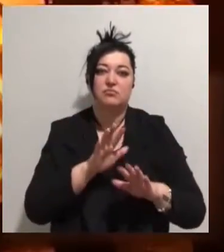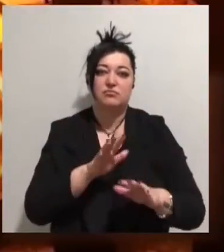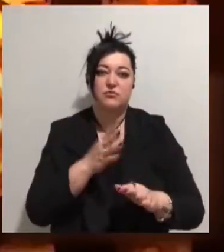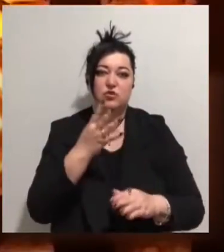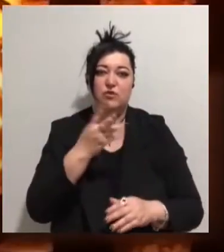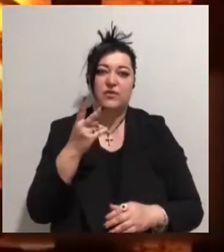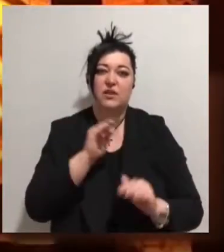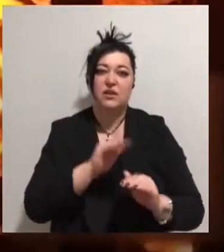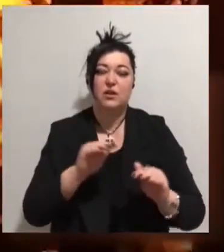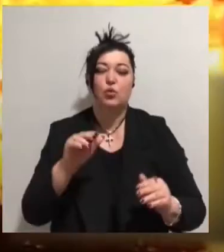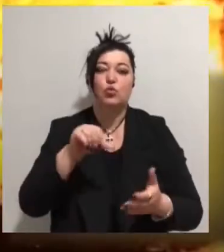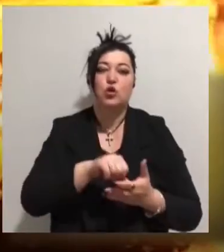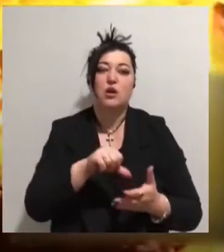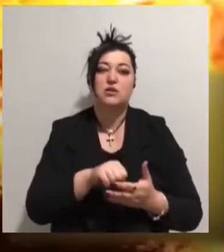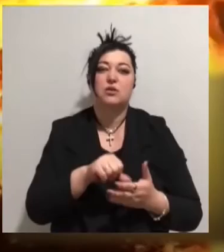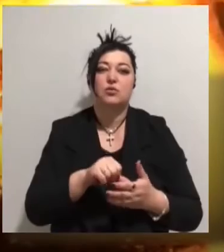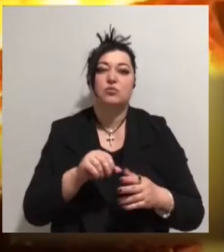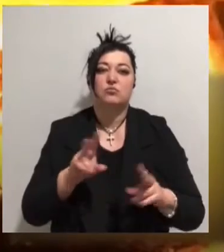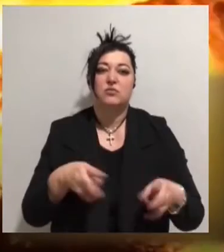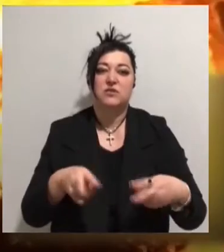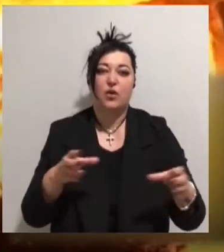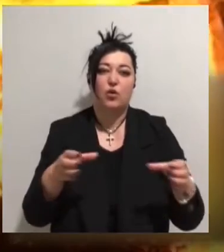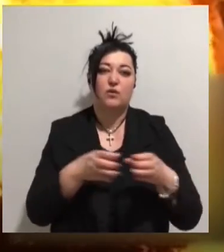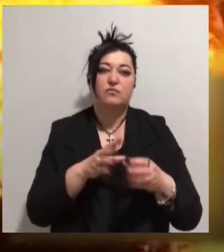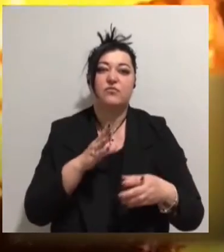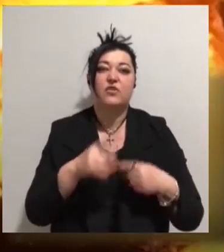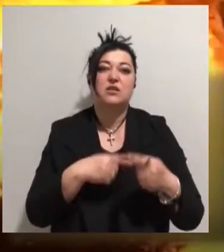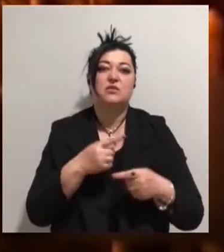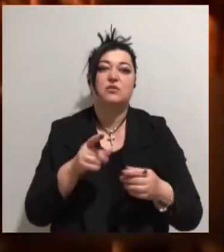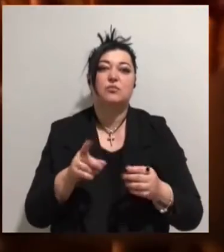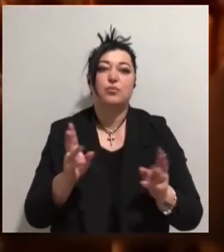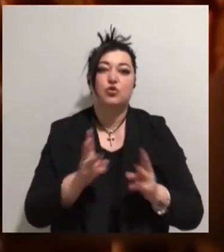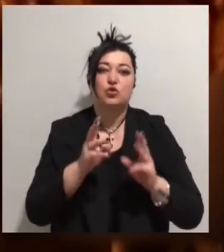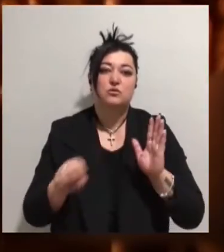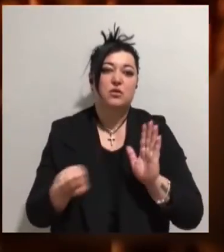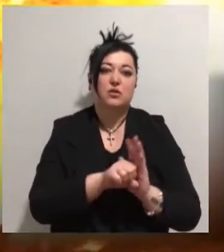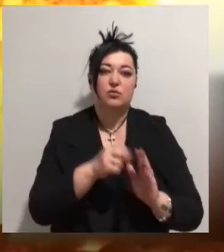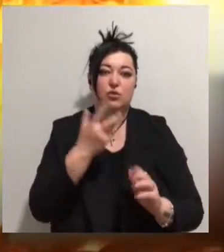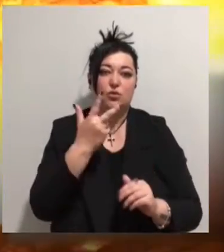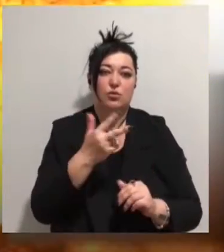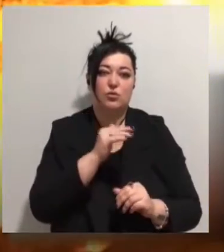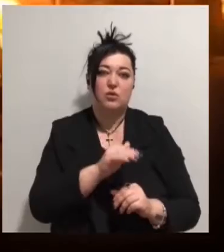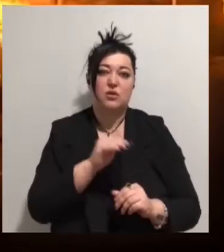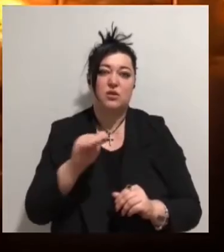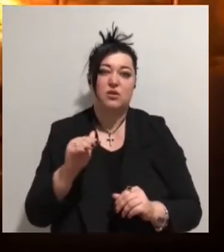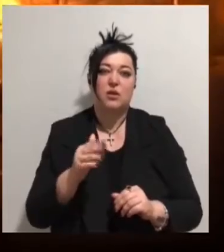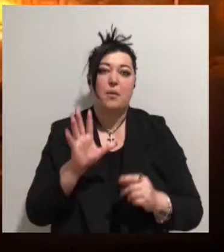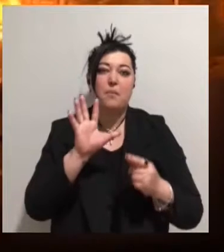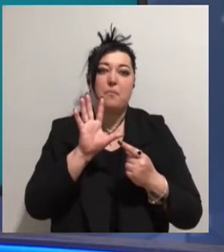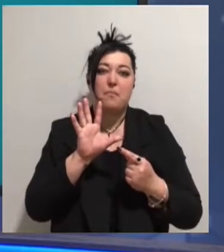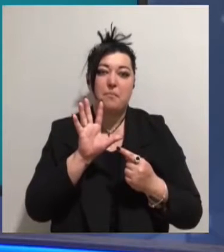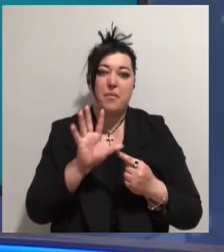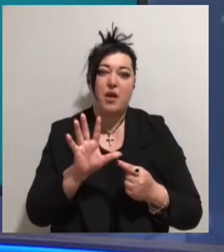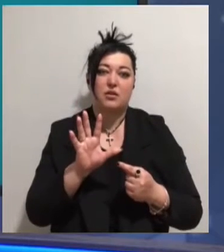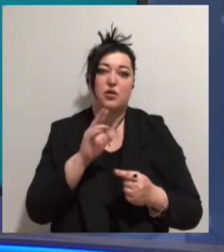колективу «Адель». Внаслідок пожежі загинули троє дітей. Усього на лаві підсудних, п'ятеро обвинувачуваних –